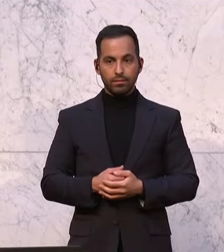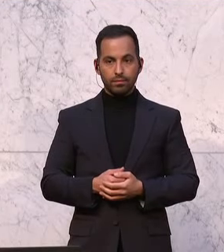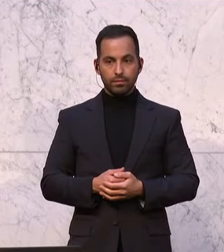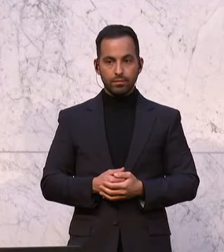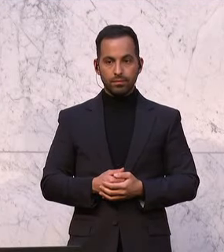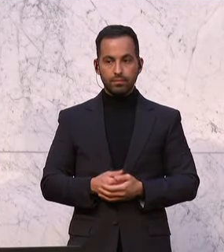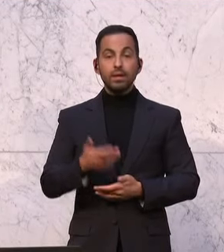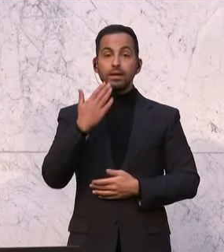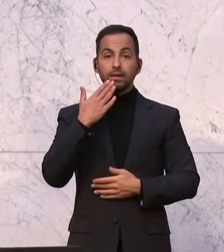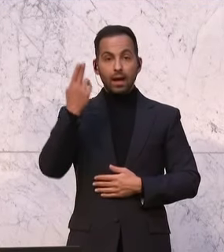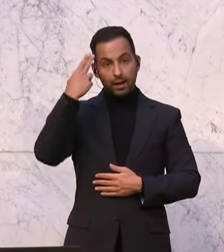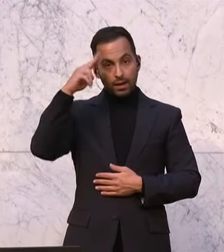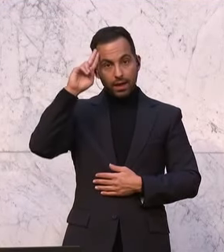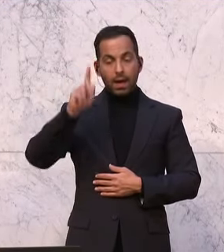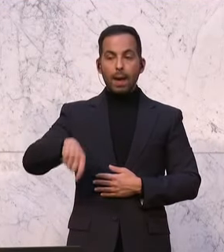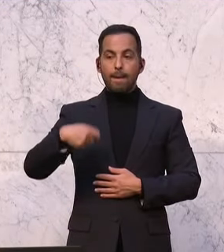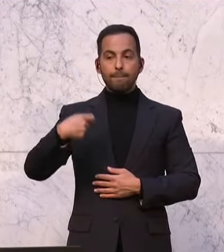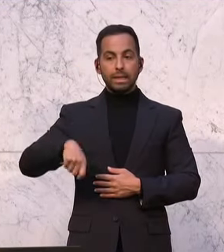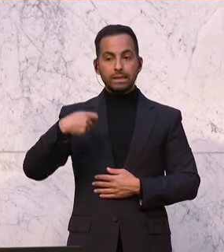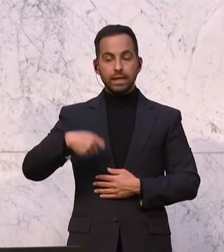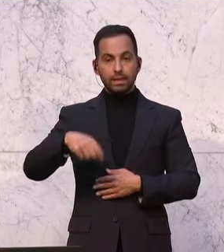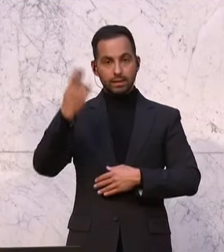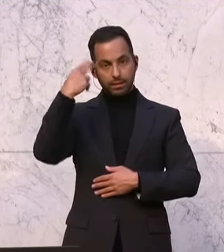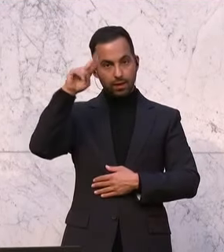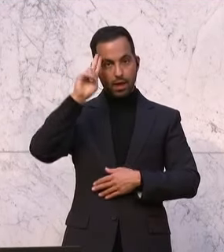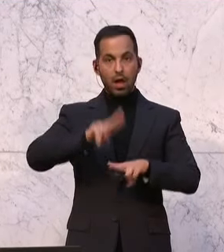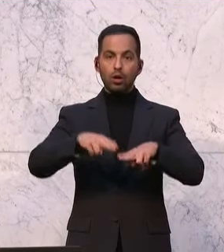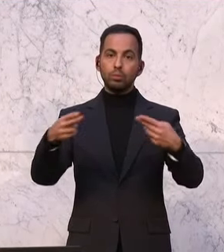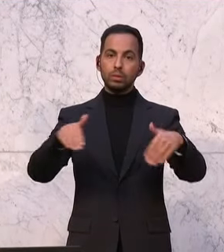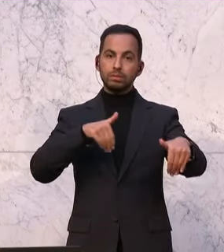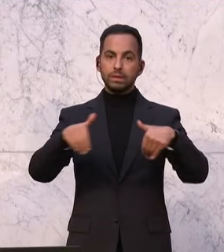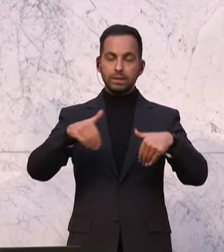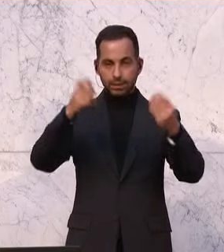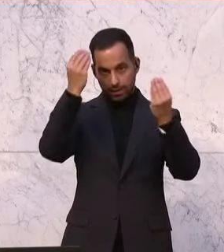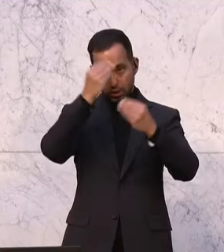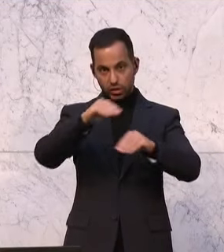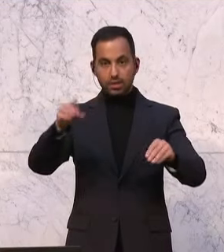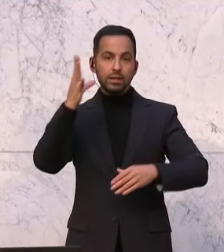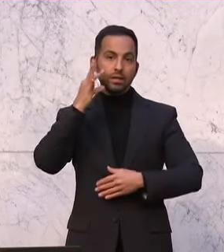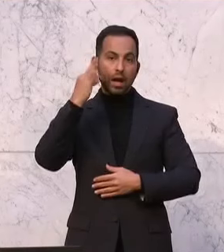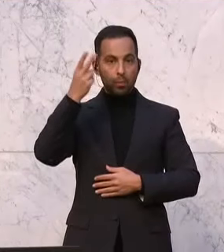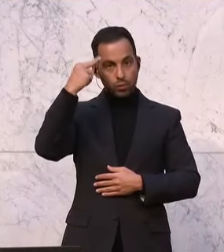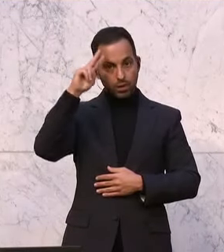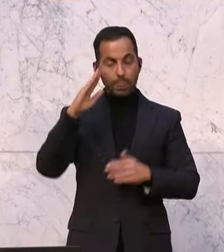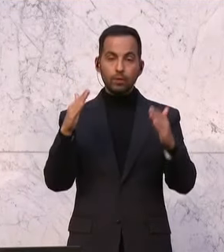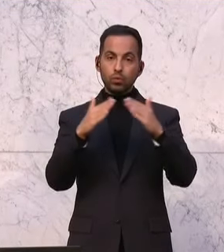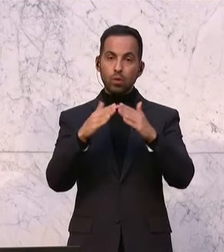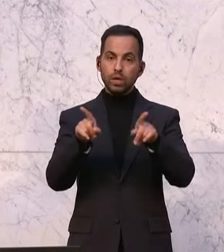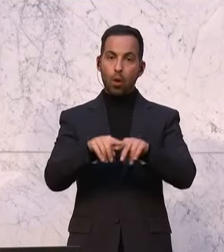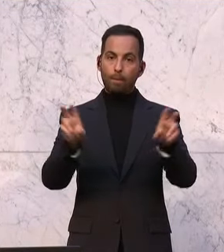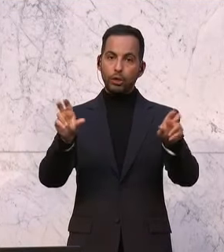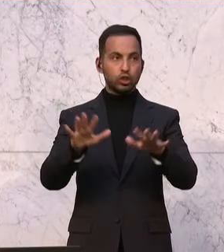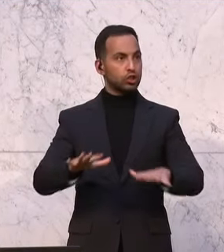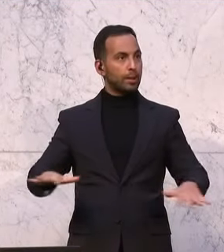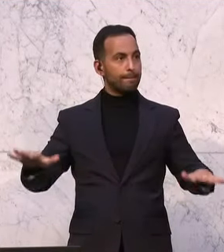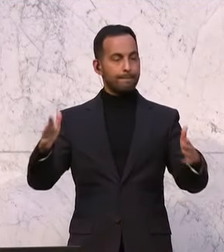Danke, Herr Präsident, Herr Bundesminister, geschätzte Damen und Herren, auf der Tribüne und zu Hause vor den Bildschirmen. Ja, es ist